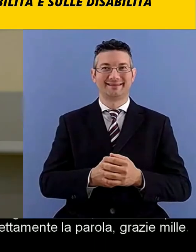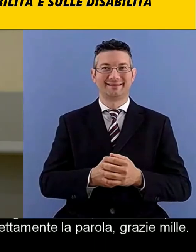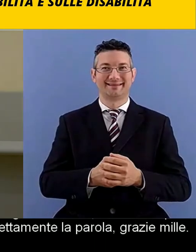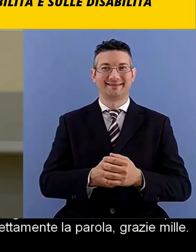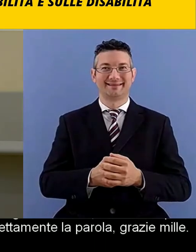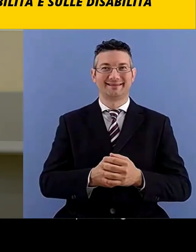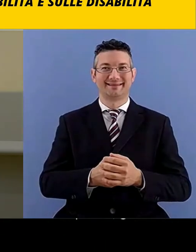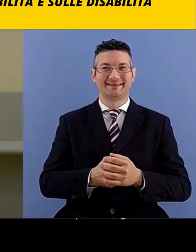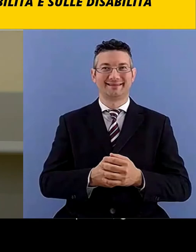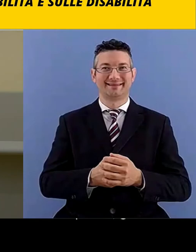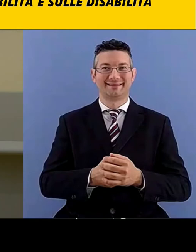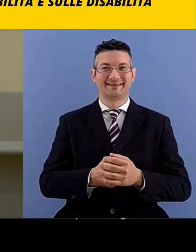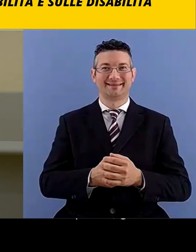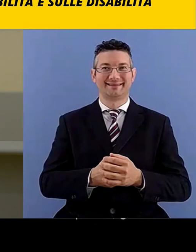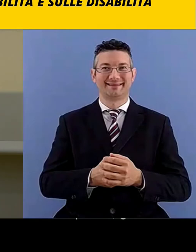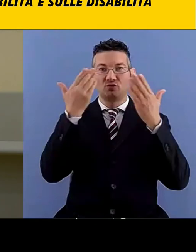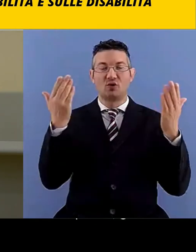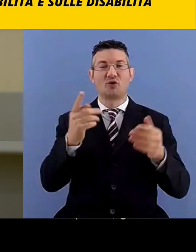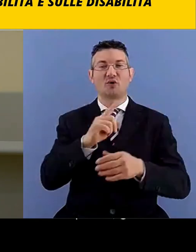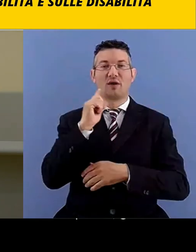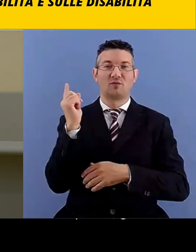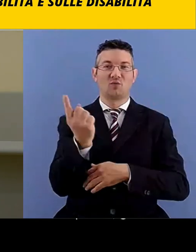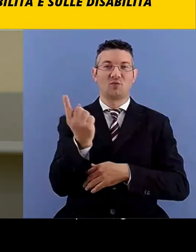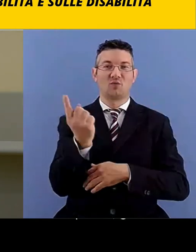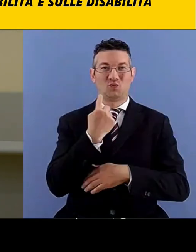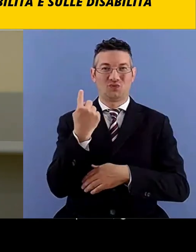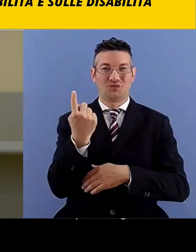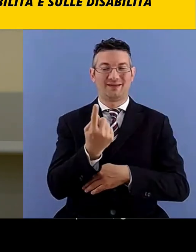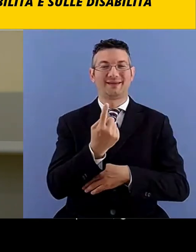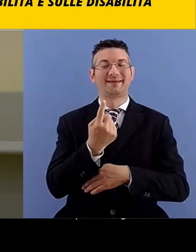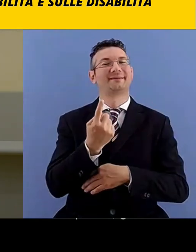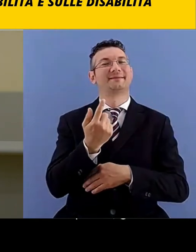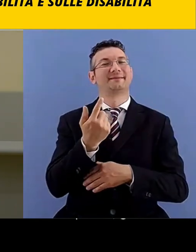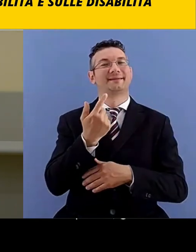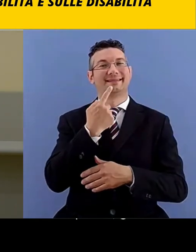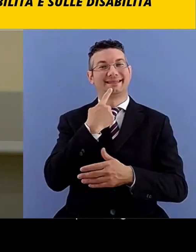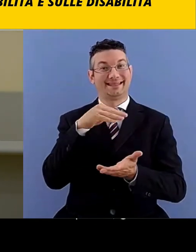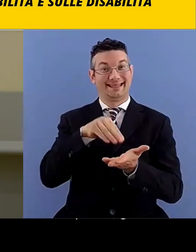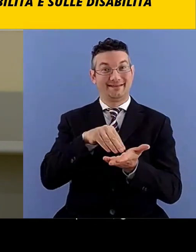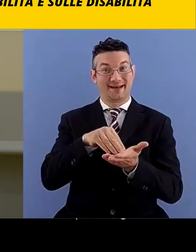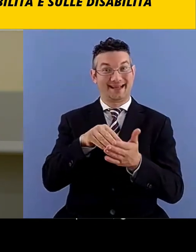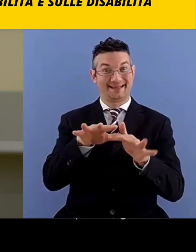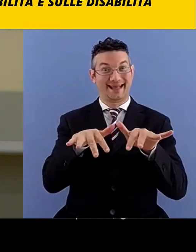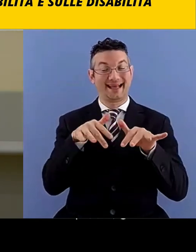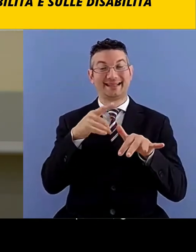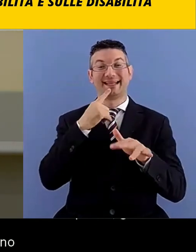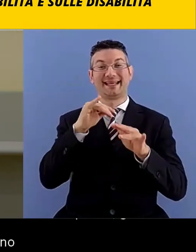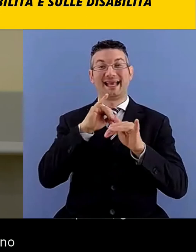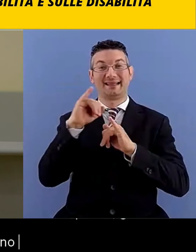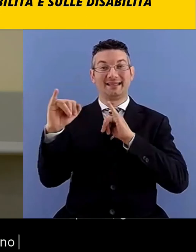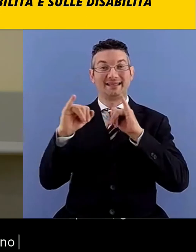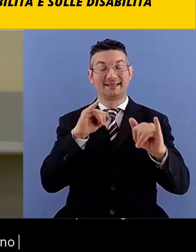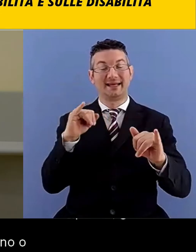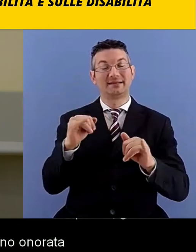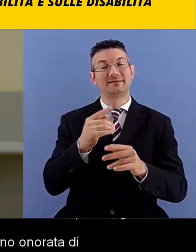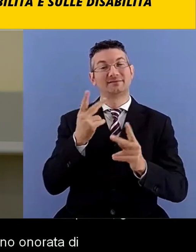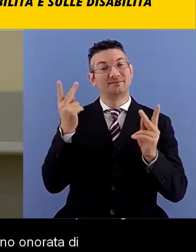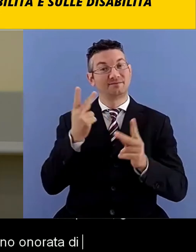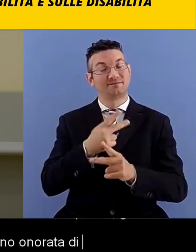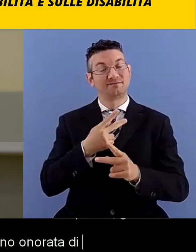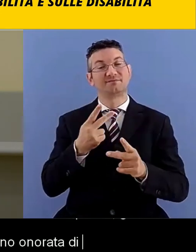buongiorno a tutti presenti e distanti sono onorata di questa devo dire